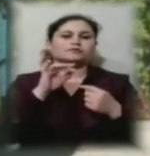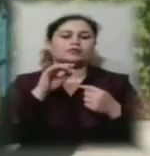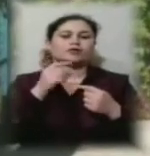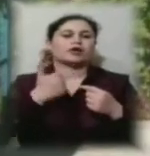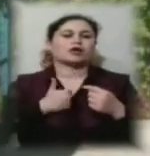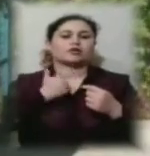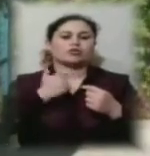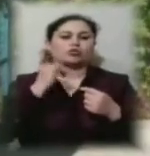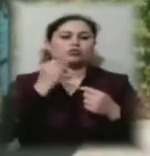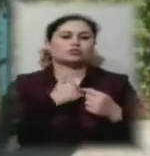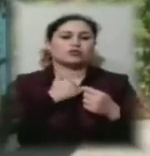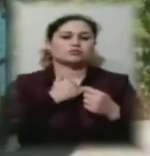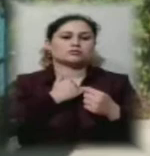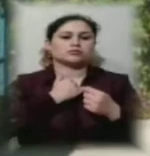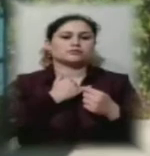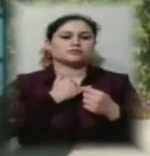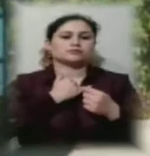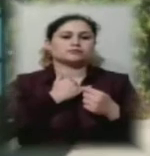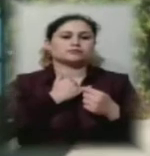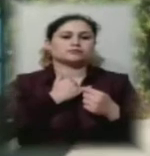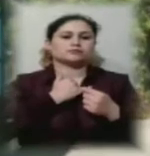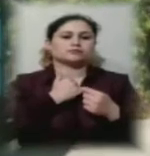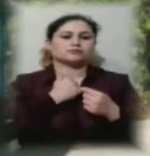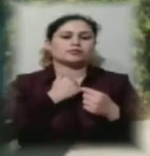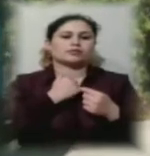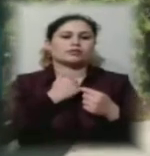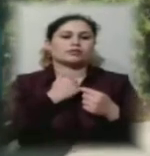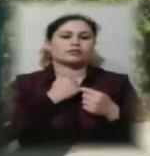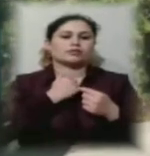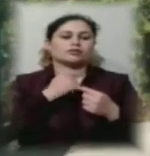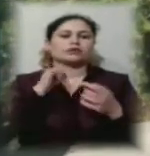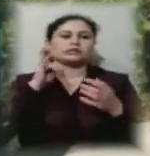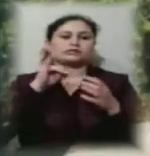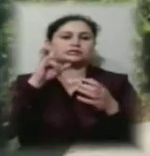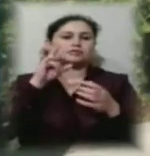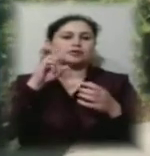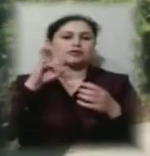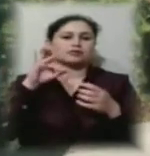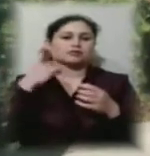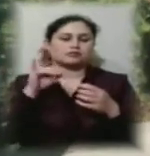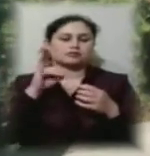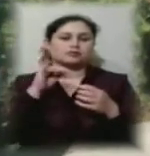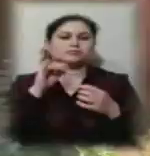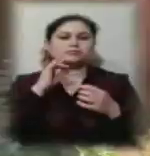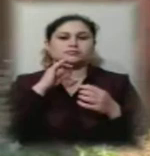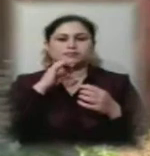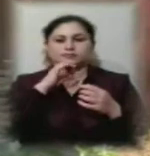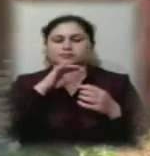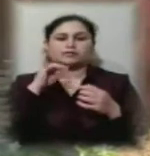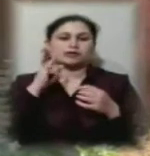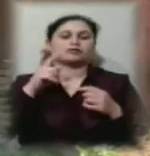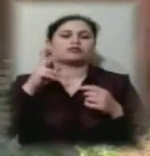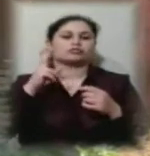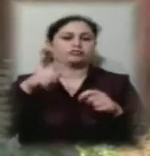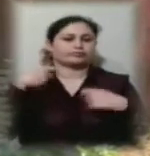той, що избранний, і предатель. Сюжет